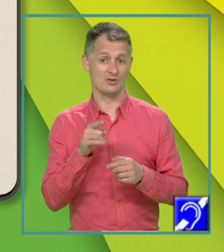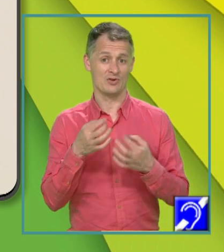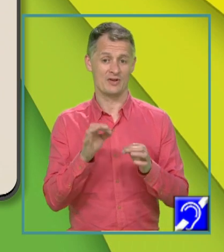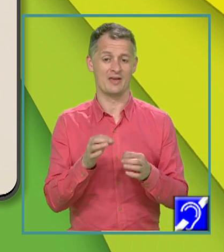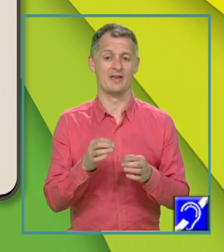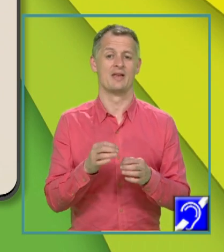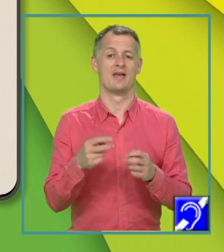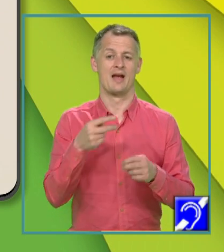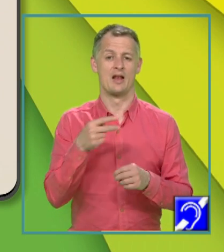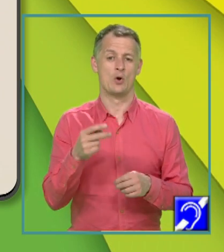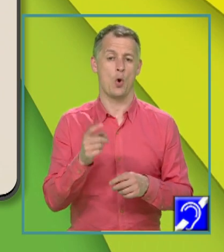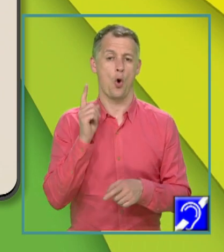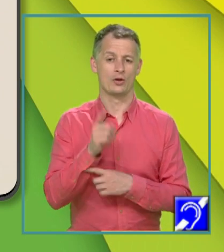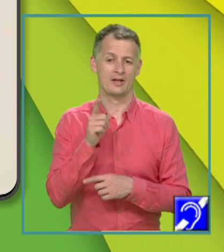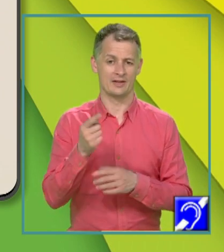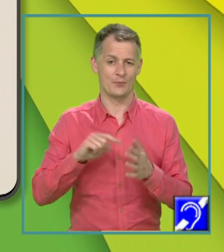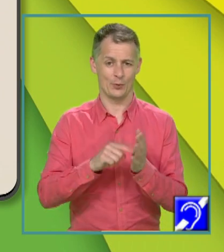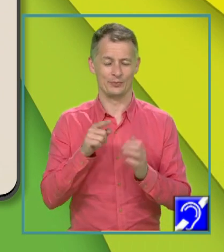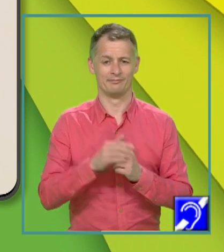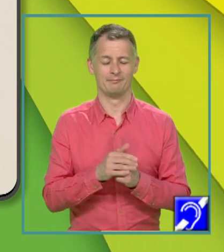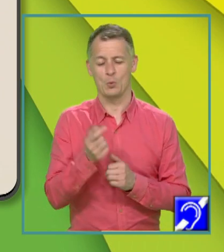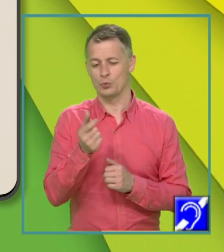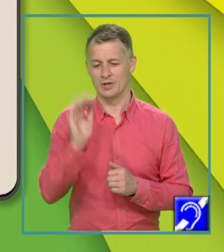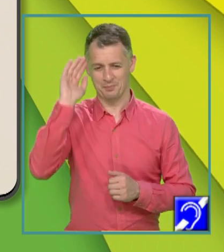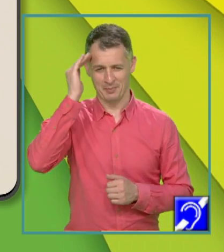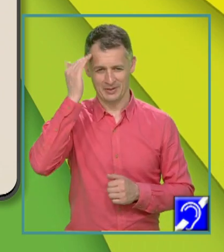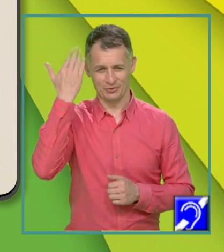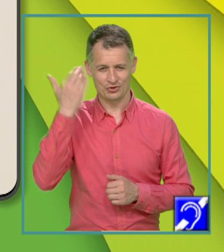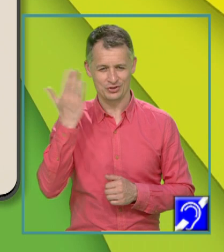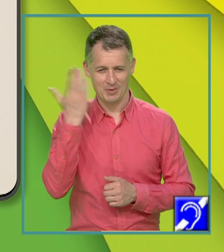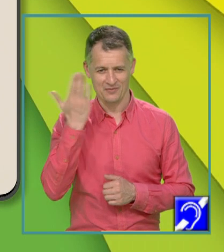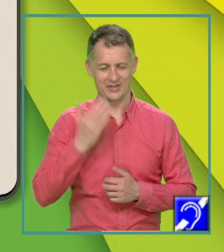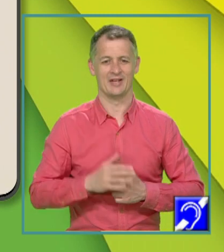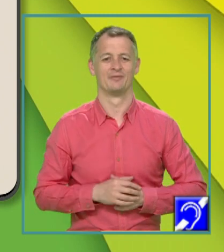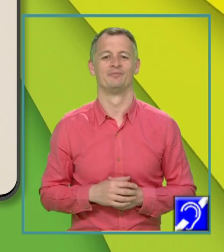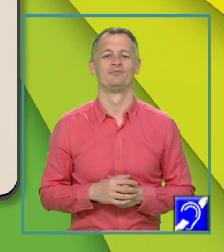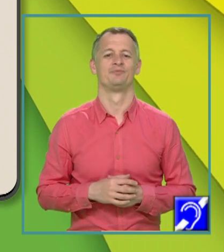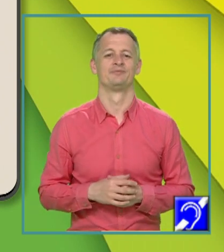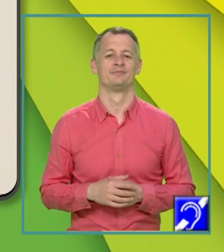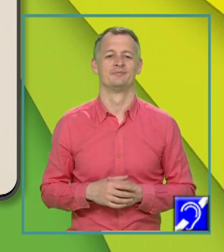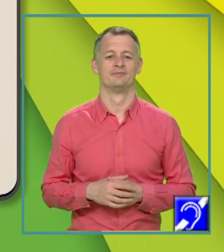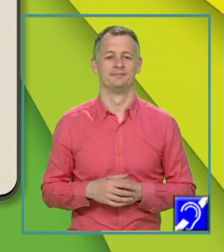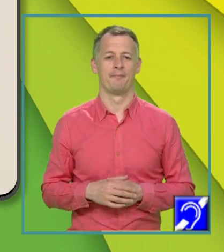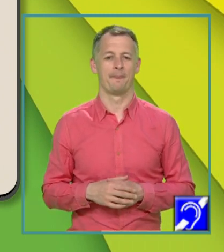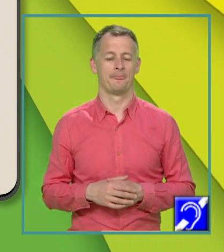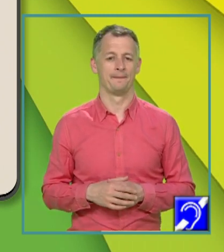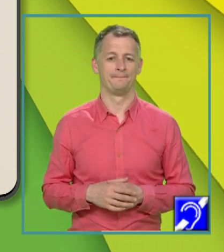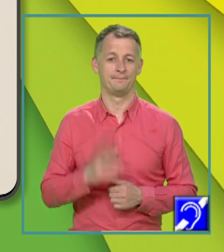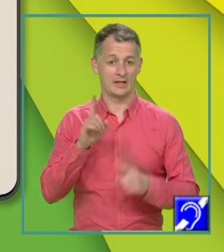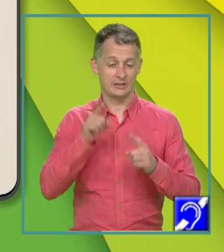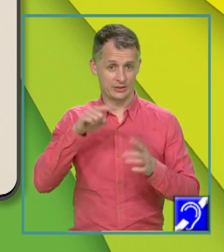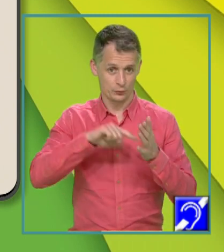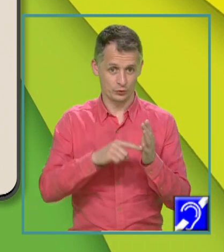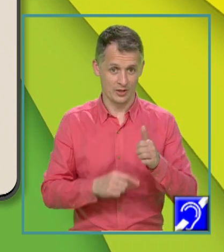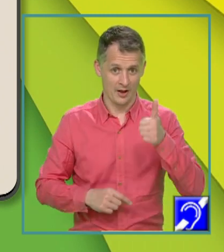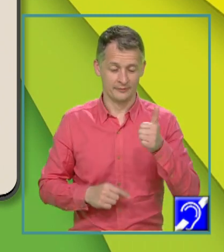punctului. Deci iată că un pic ne amintim și teorie. În cazul acesta, dacă acest punct A